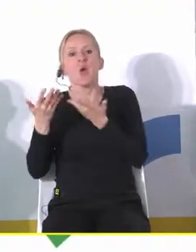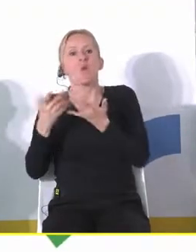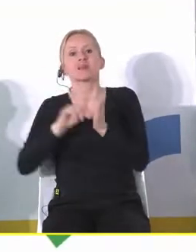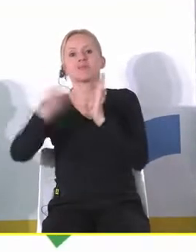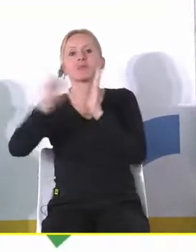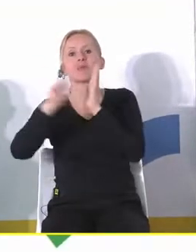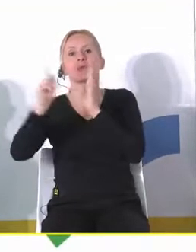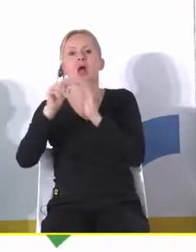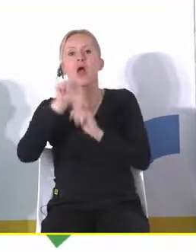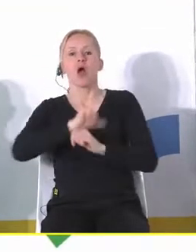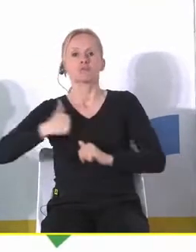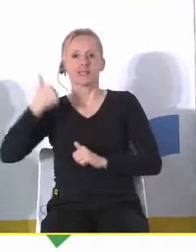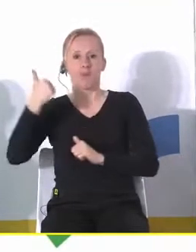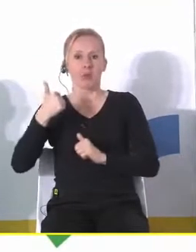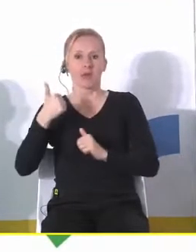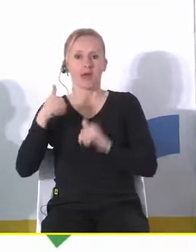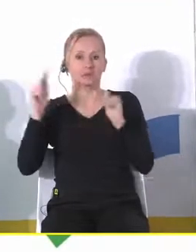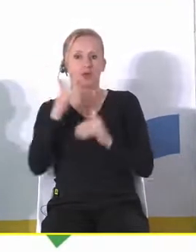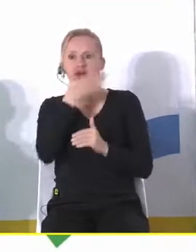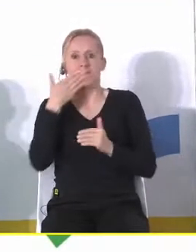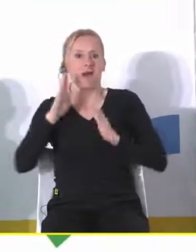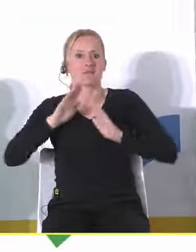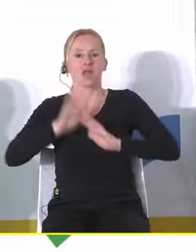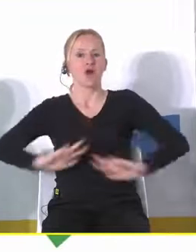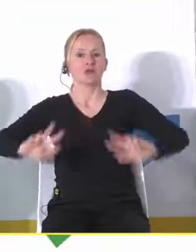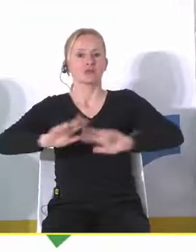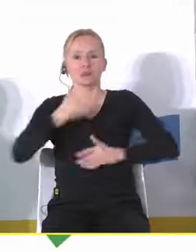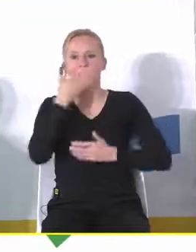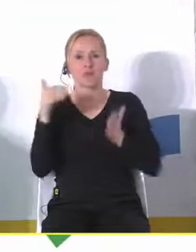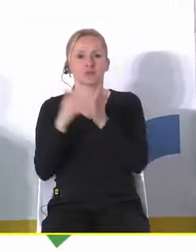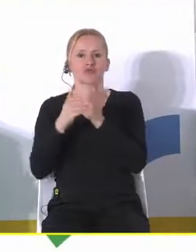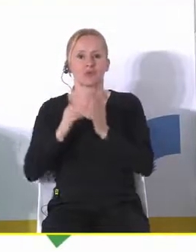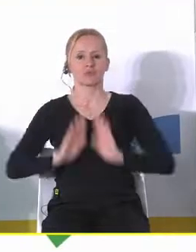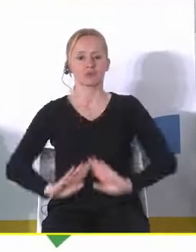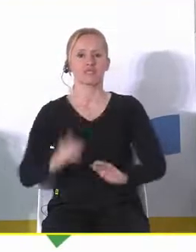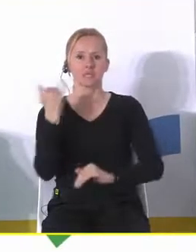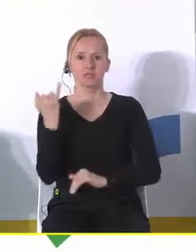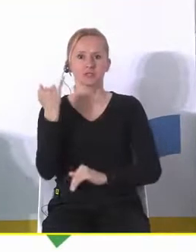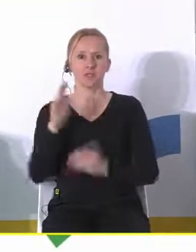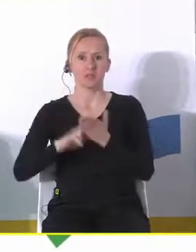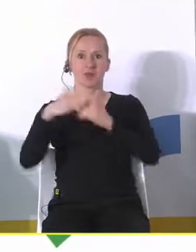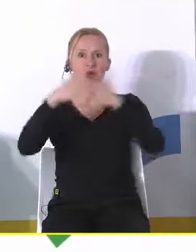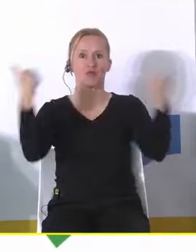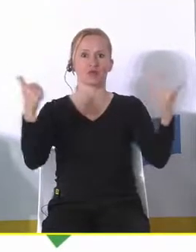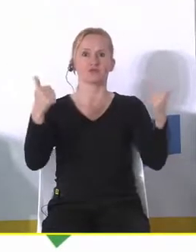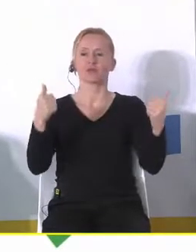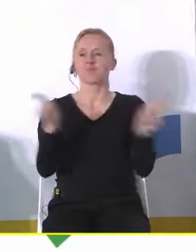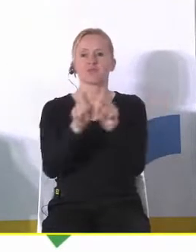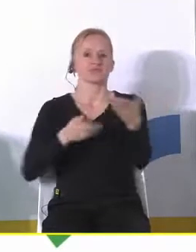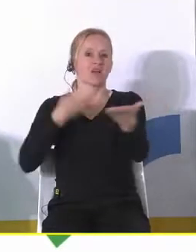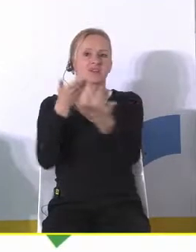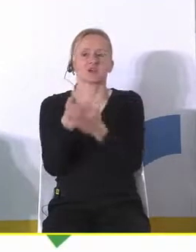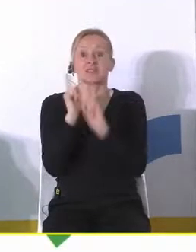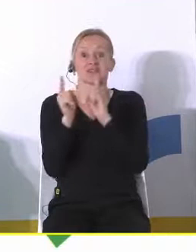osób samotnych a więc na przykład osoby które gdzieś w dużym mieście rozważają no rozwód mogą do takiego wniosku dojść